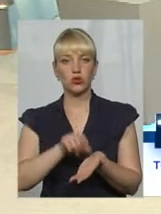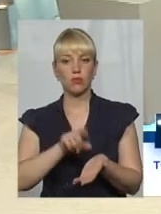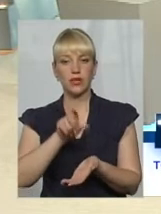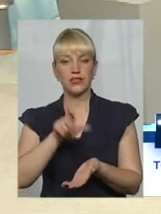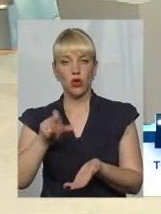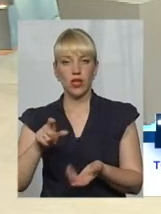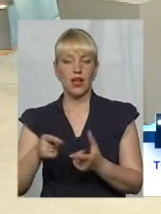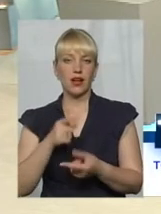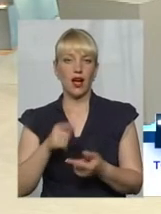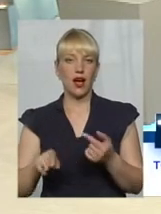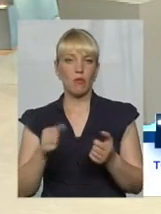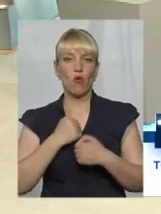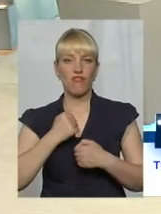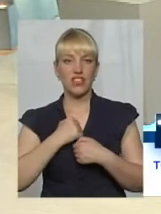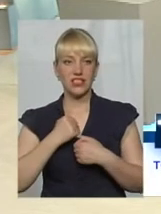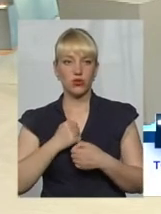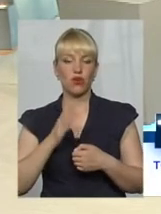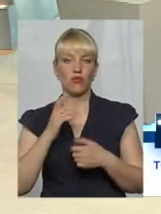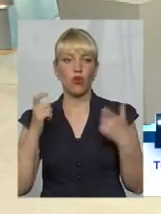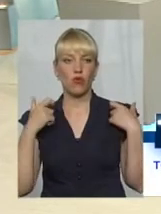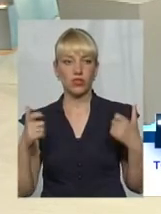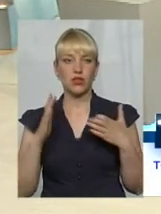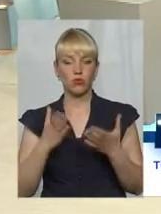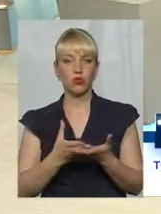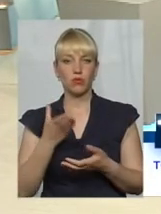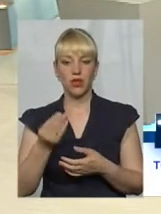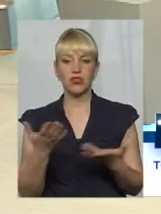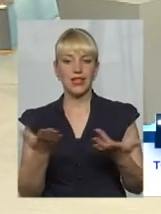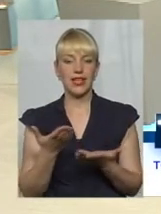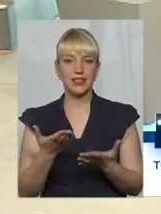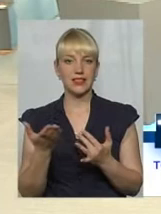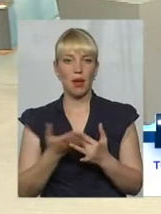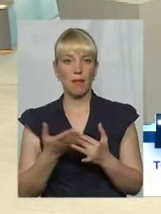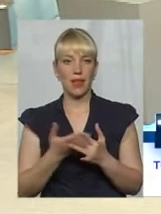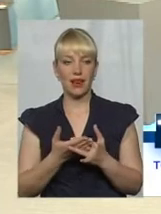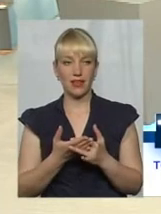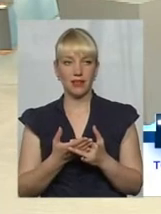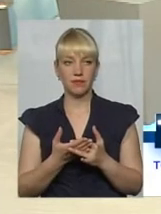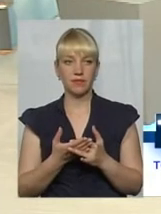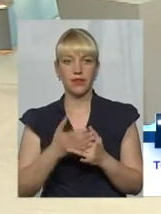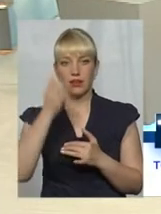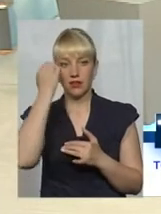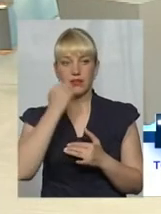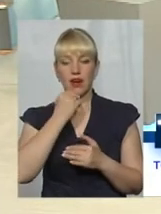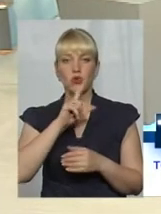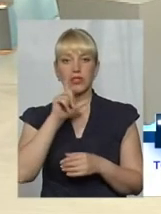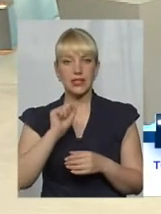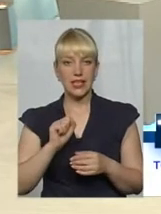або військові пенсіонери, будуть сплачувати також якісь пільги? До речі, дякуємо за запитання.